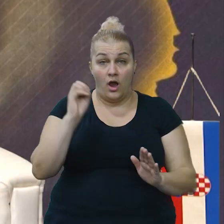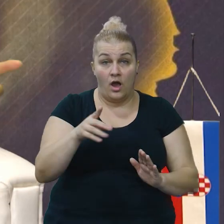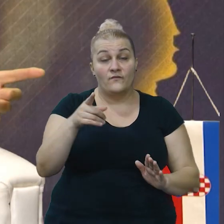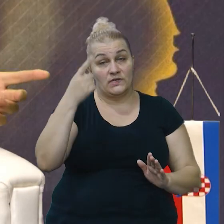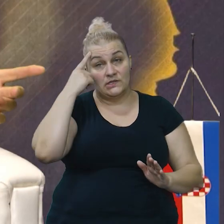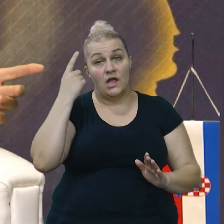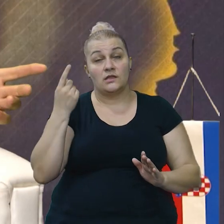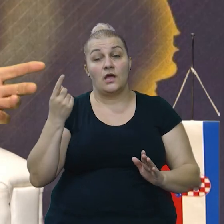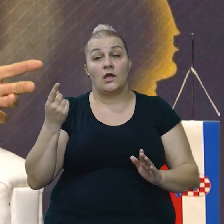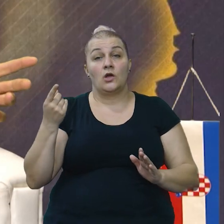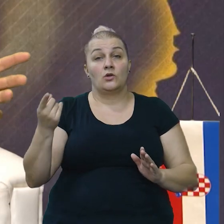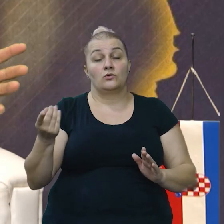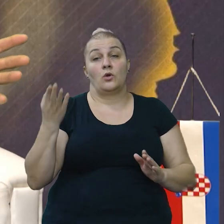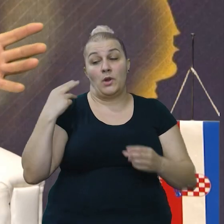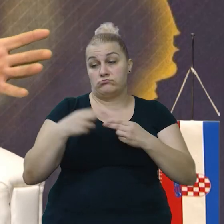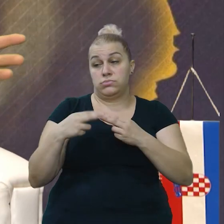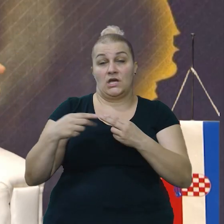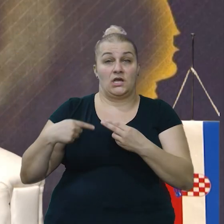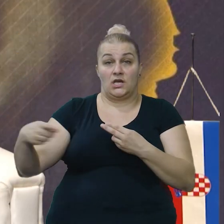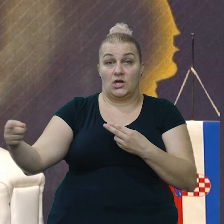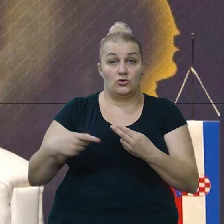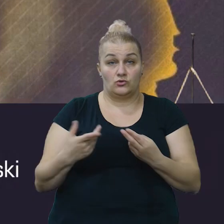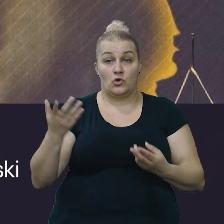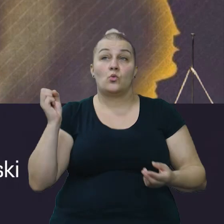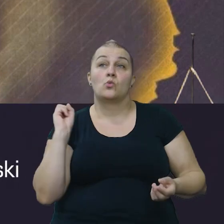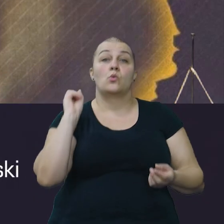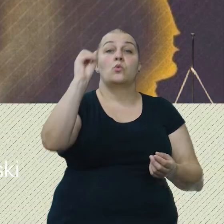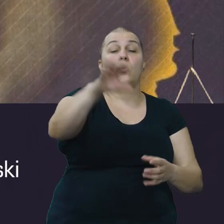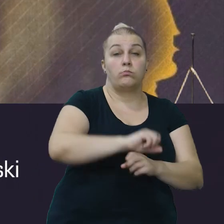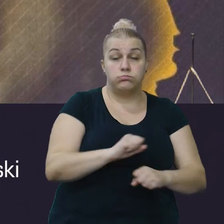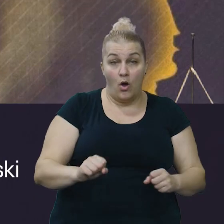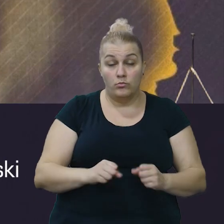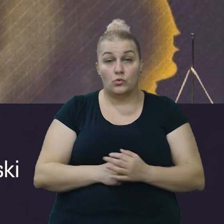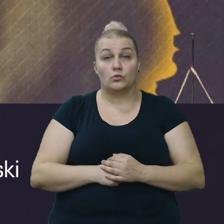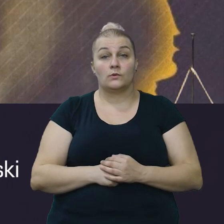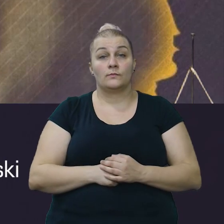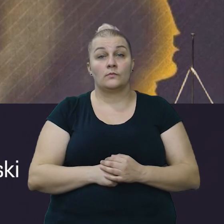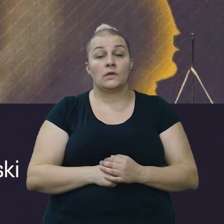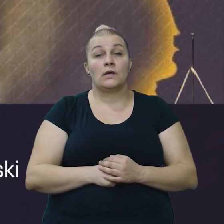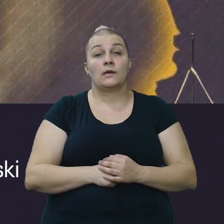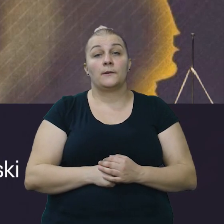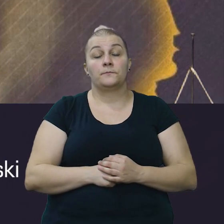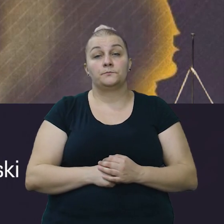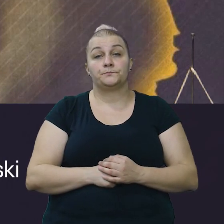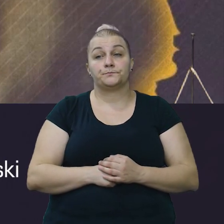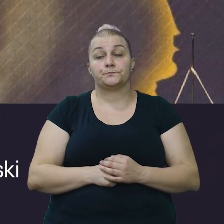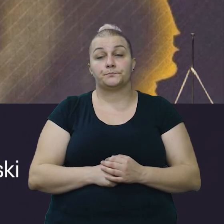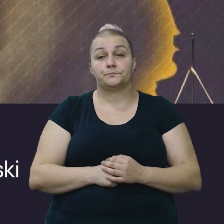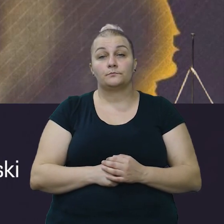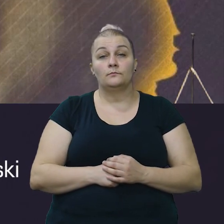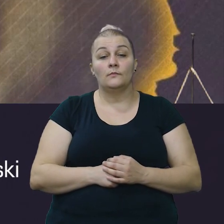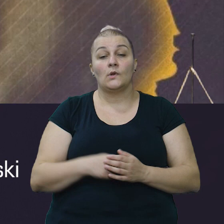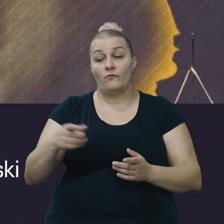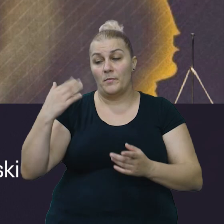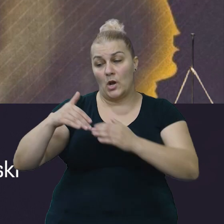znate koliko je bilo... Udaljenost. Udaljenost, tako on može rukom baciti bombu. Pala je s druge strane toga našega